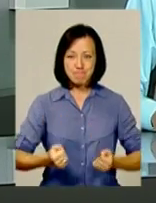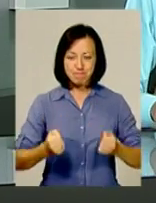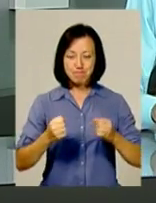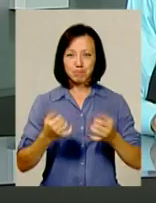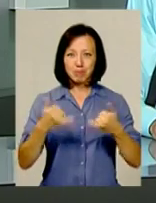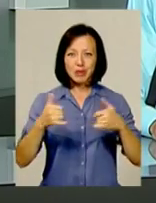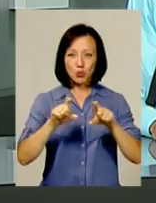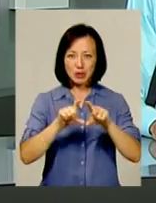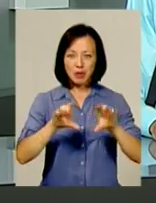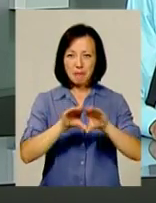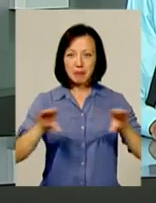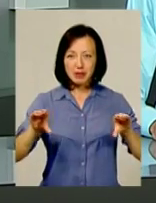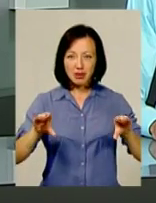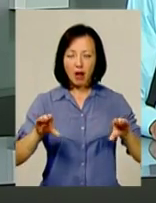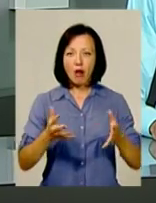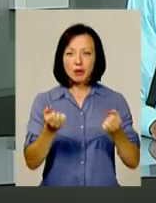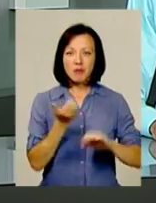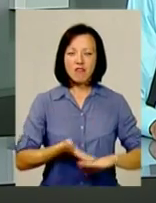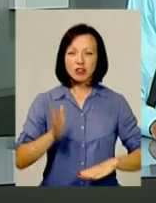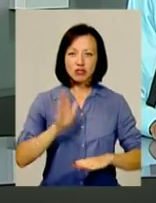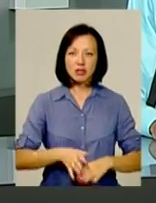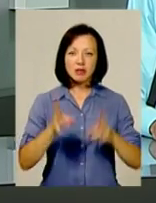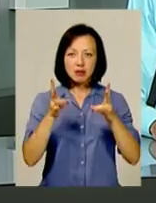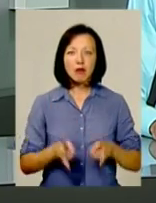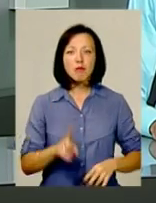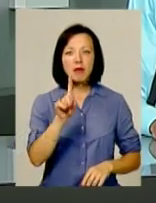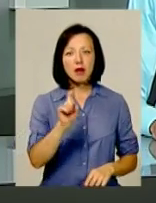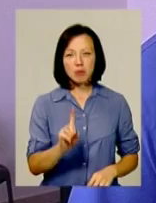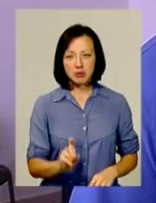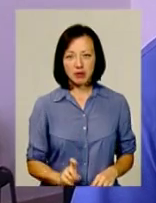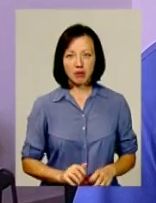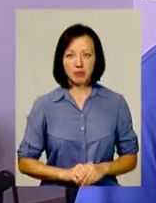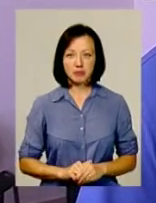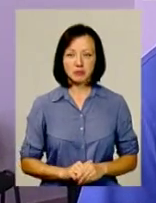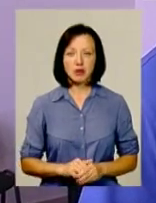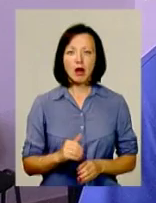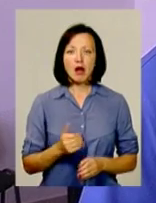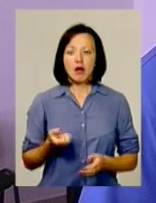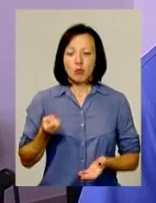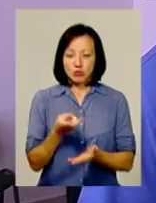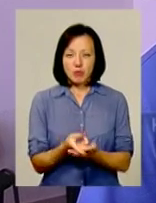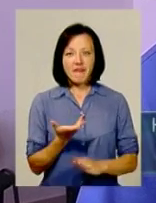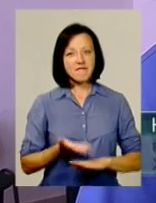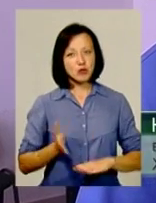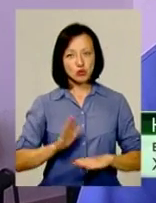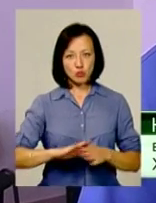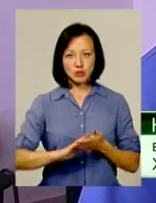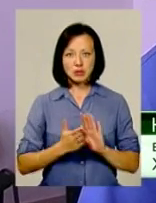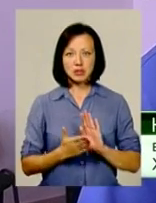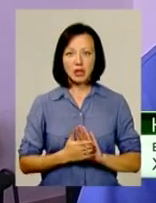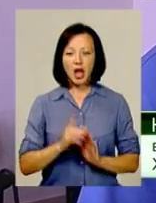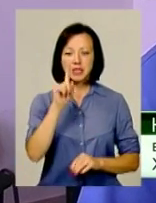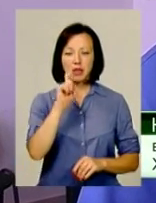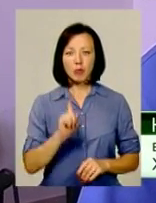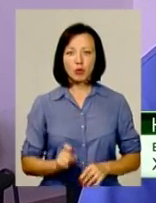Внаслідок нещасного випадку він отримав важкі травми хребта. Поступив у важкому стані, з хребтово-спінальною